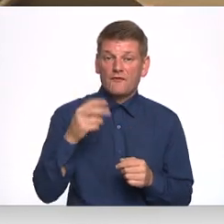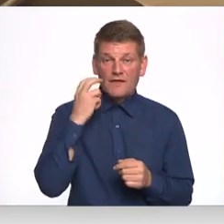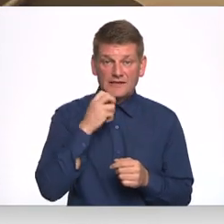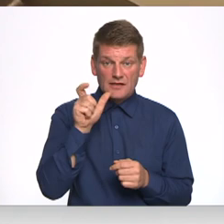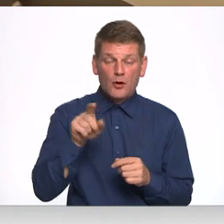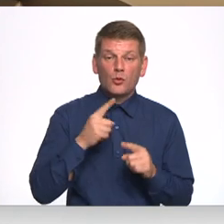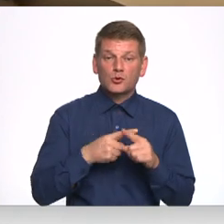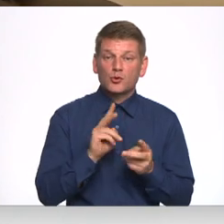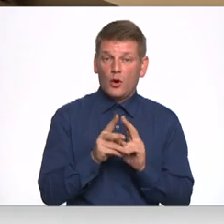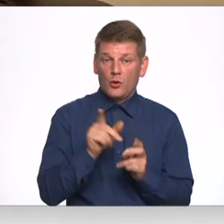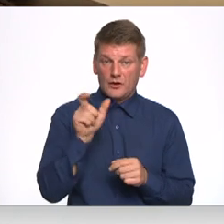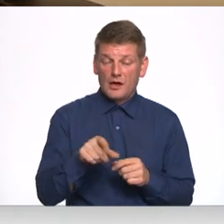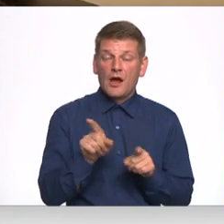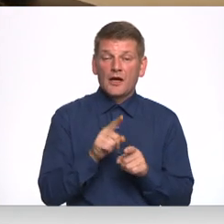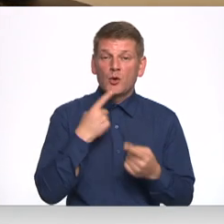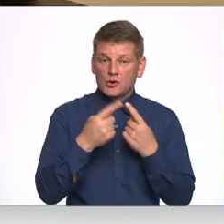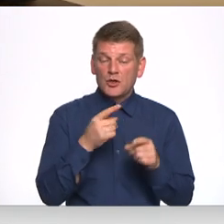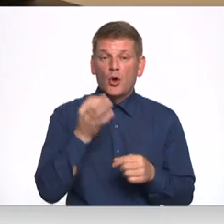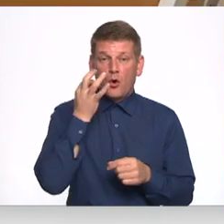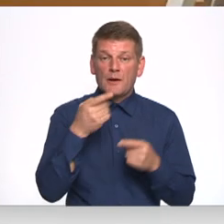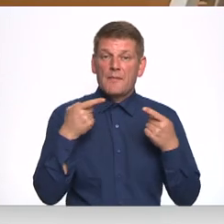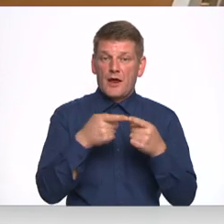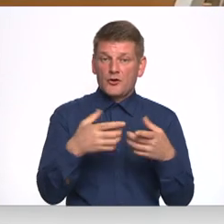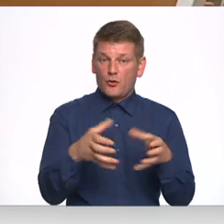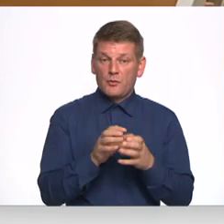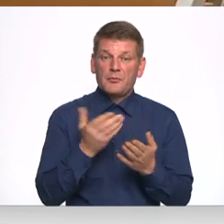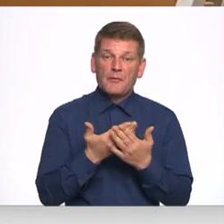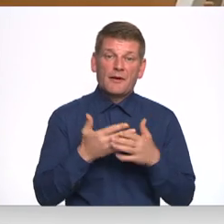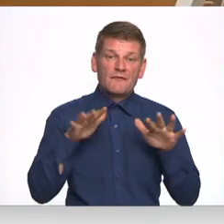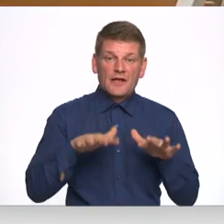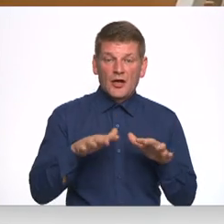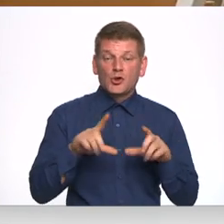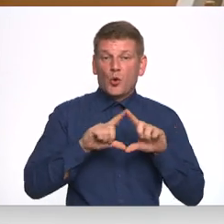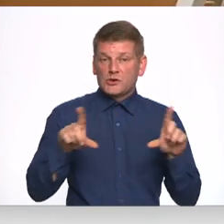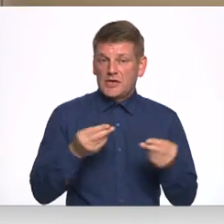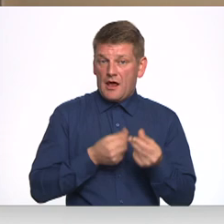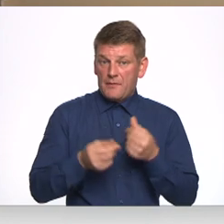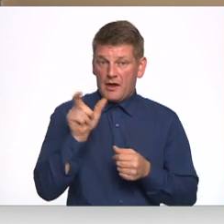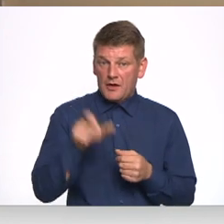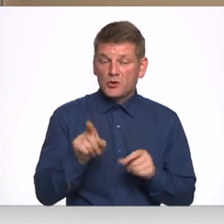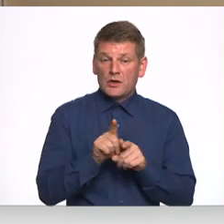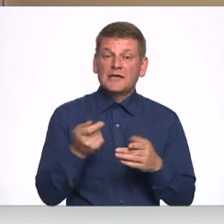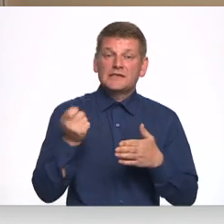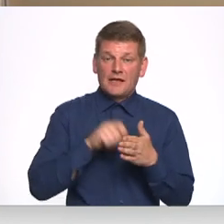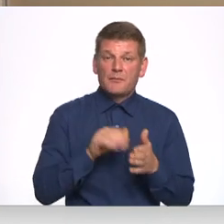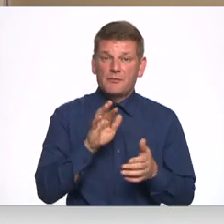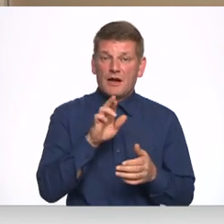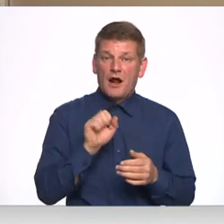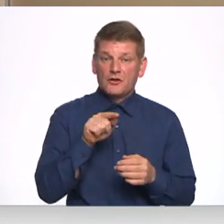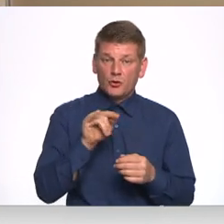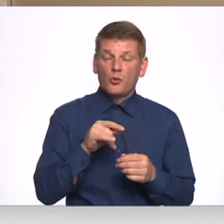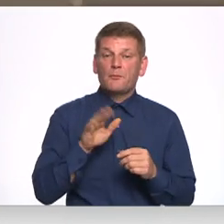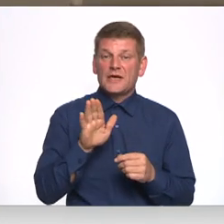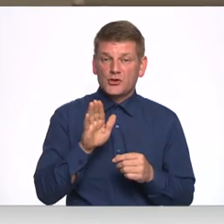skolotāji. Uzrunās arī konkrētas mērķi grupas, piemēram, vietējos uzņēmējus, kā arī no jau slēgto Brantu un Birzuļu